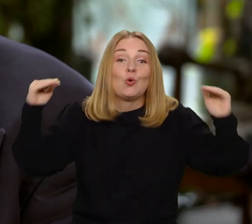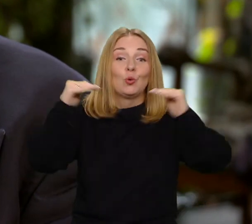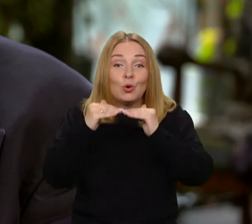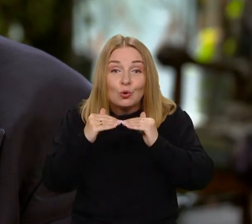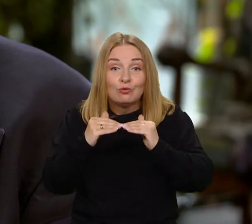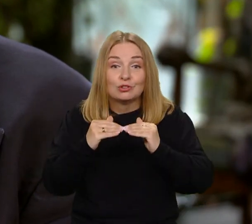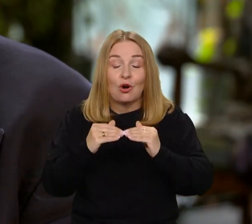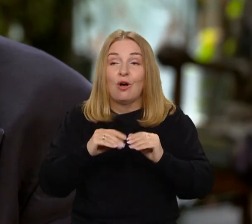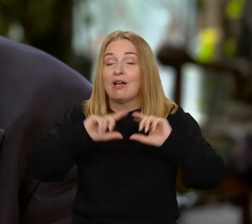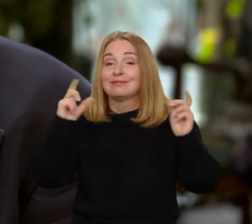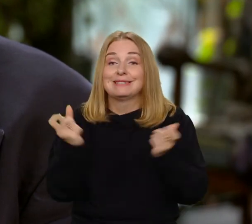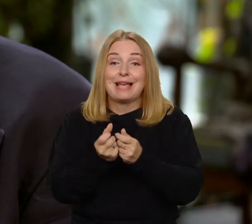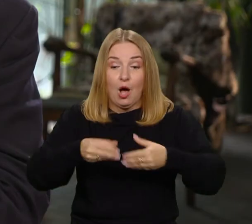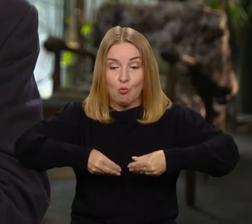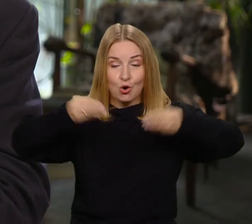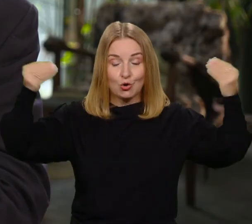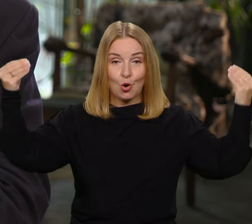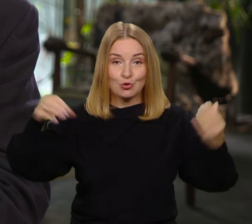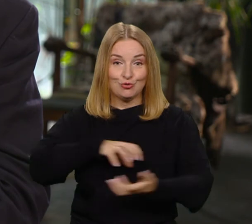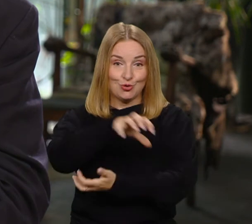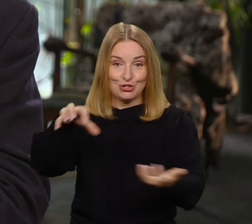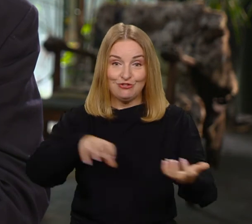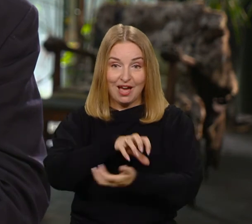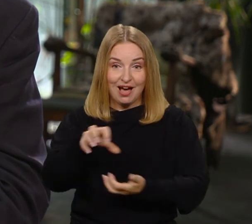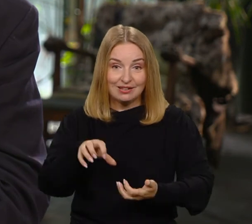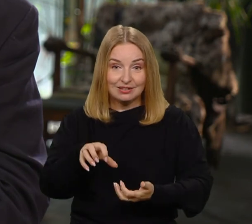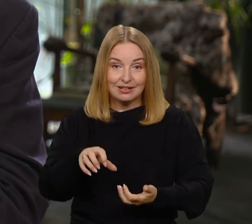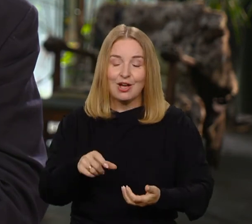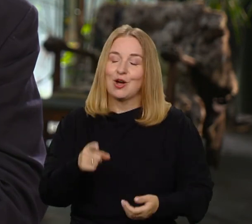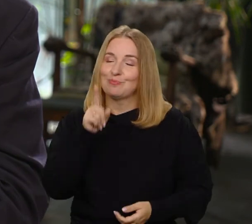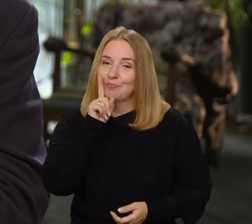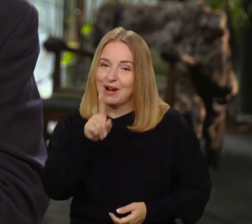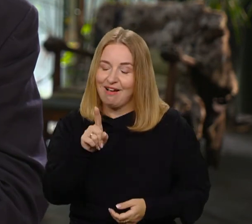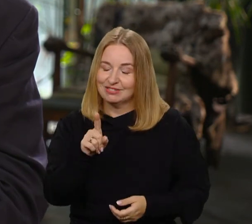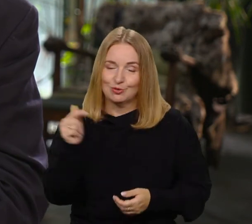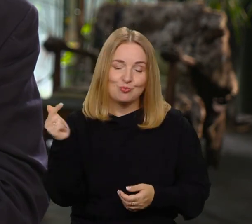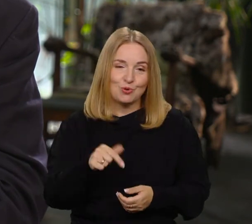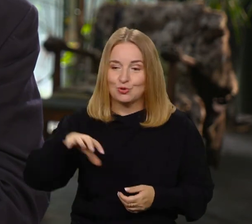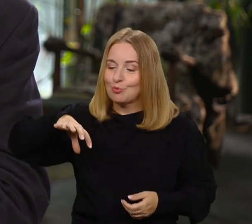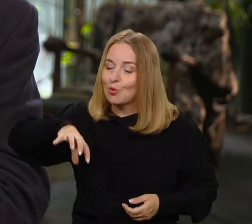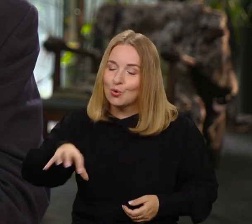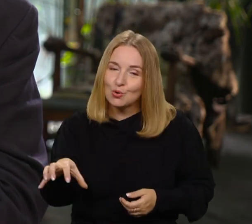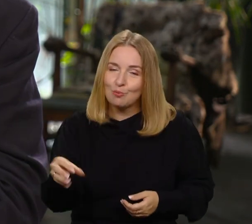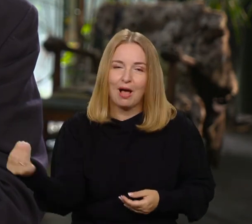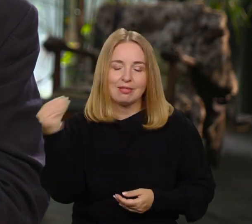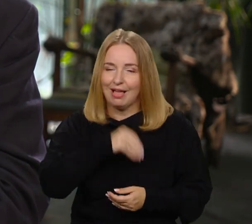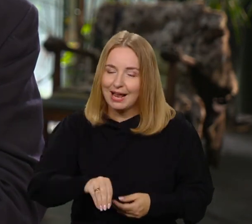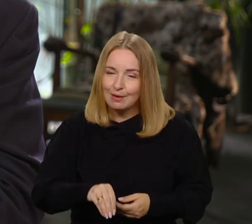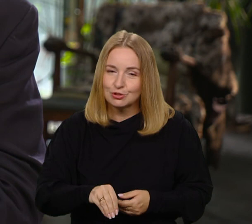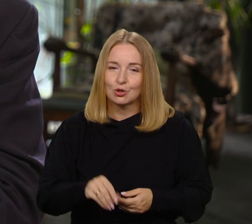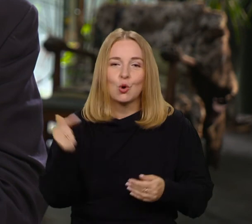rozwoju ludzkości, w którym przecież uczestniczymy. Bądźmy w awangardzie, bądźmy w tej pierwszej linii. Czyli uczmy się